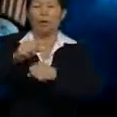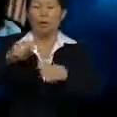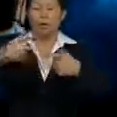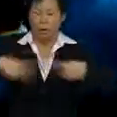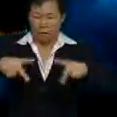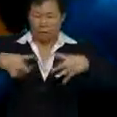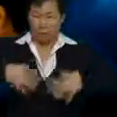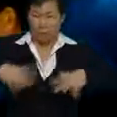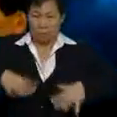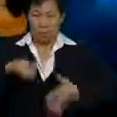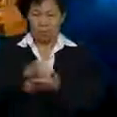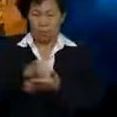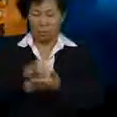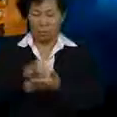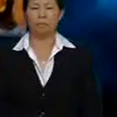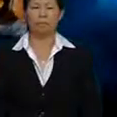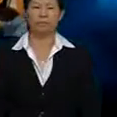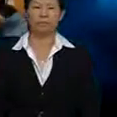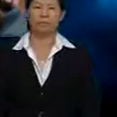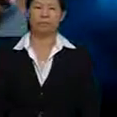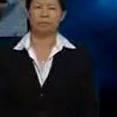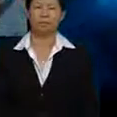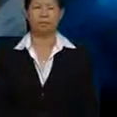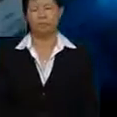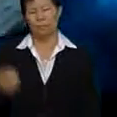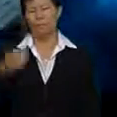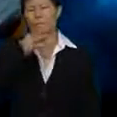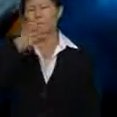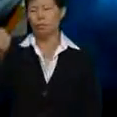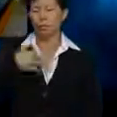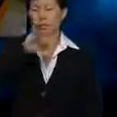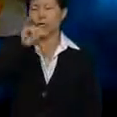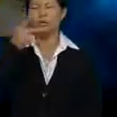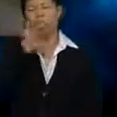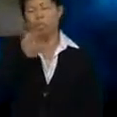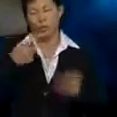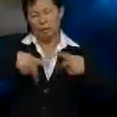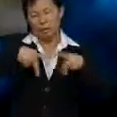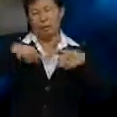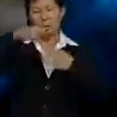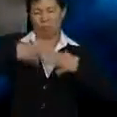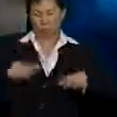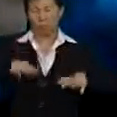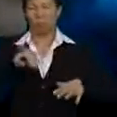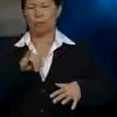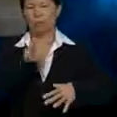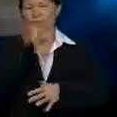Tapi Umisnya yang Bagitahu Julia Dia tak mahu Terbenar Terbenar Orang Abah Pakcik Julia Bercayakan dia